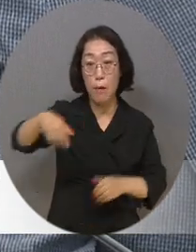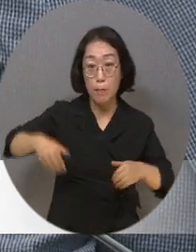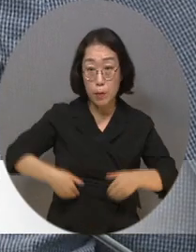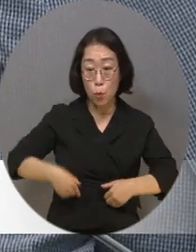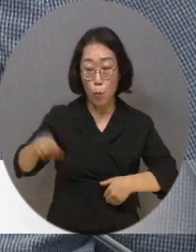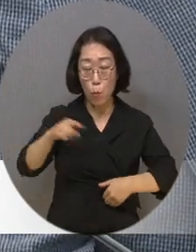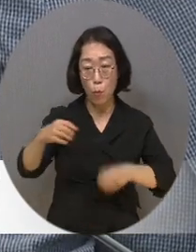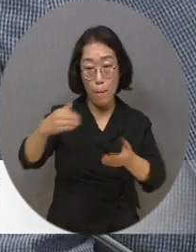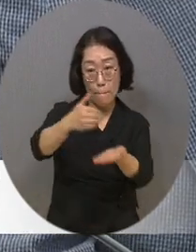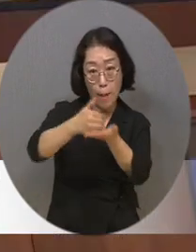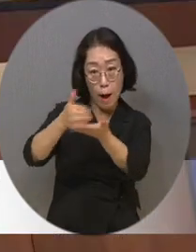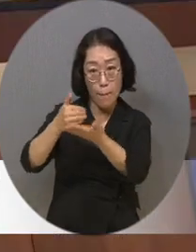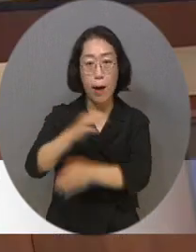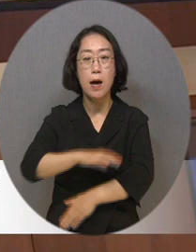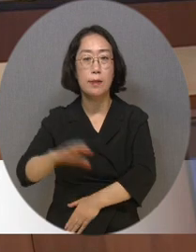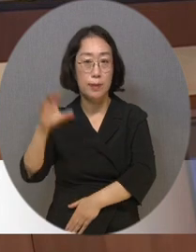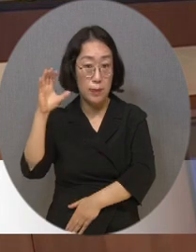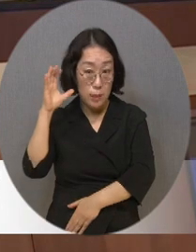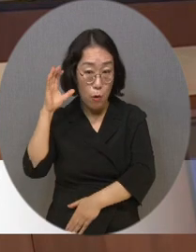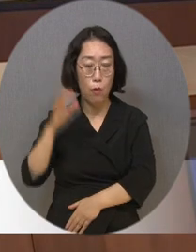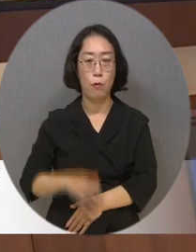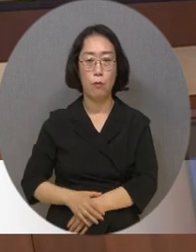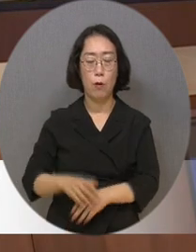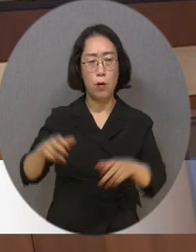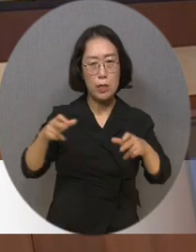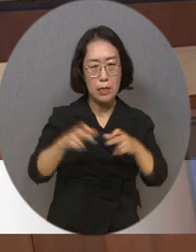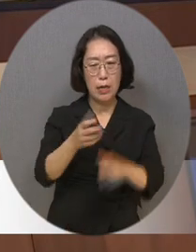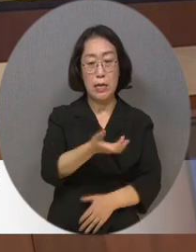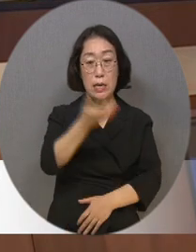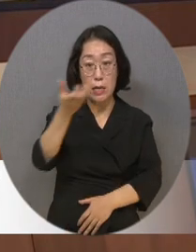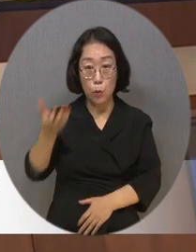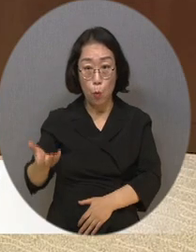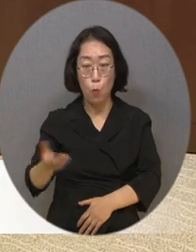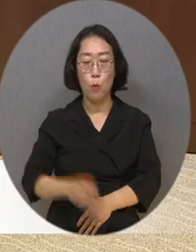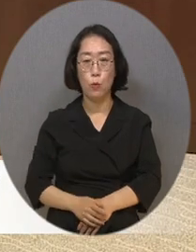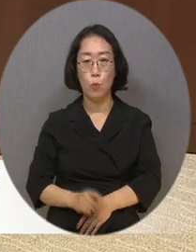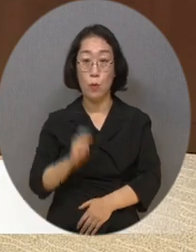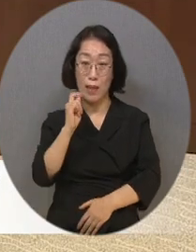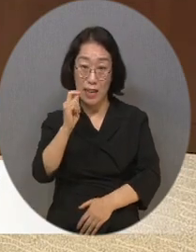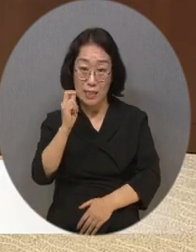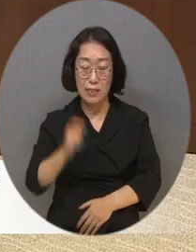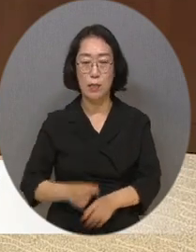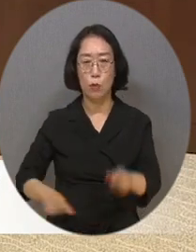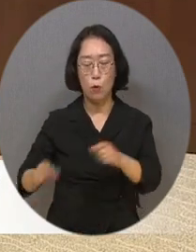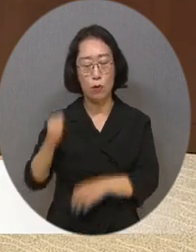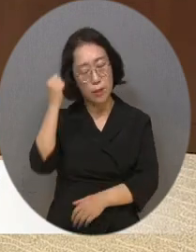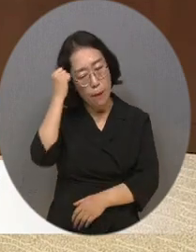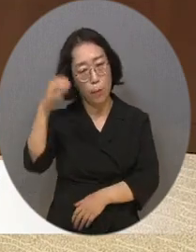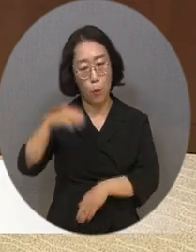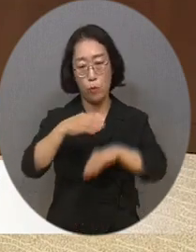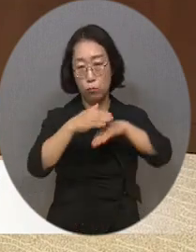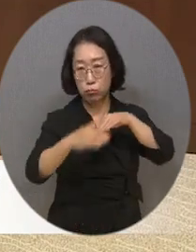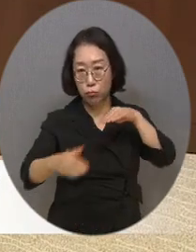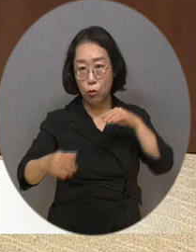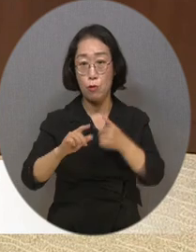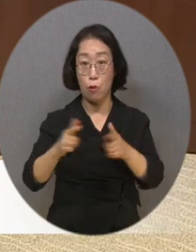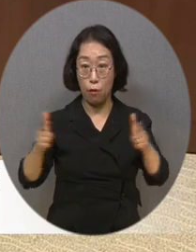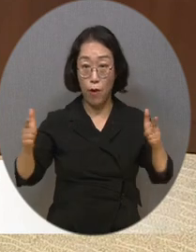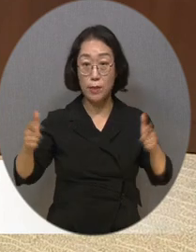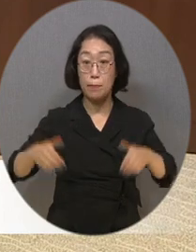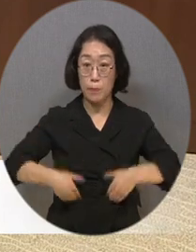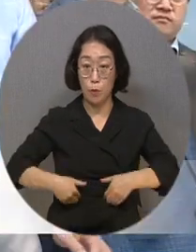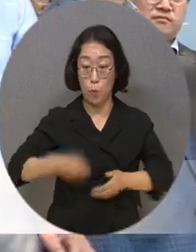청취했습니다. 이 자리에서 장애인 이동콜 시간 연장, 숙박시설 간이 경사로 설치 등의 의견이